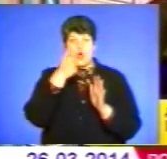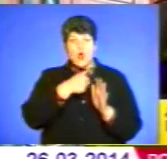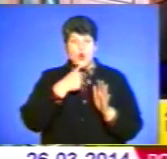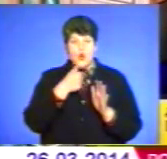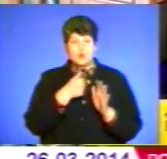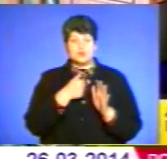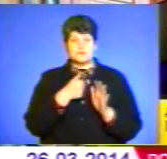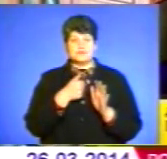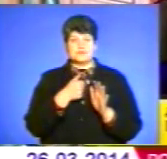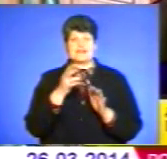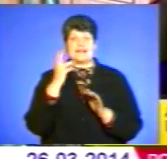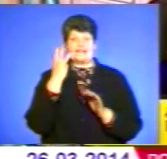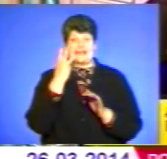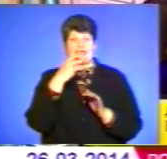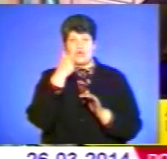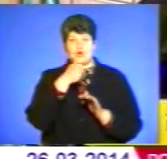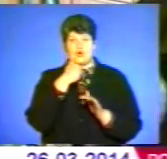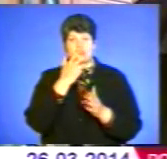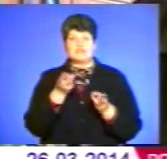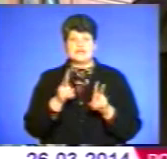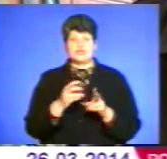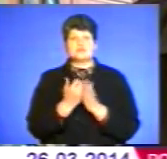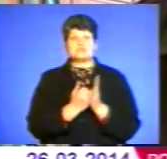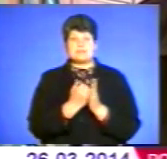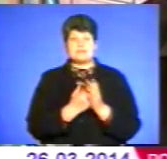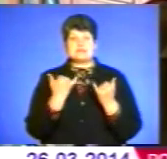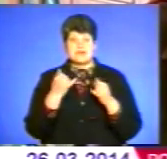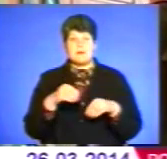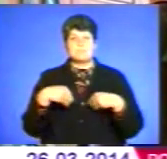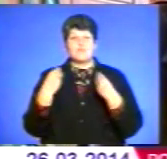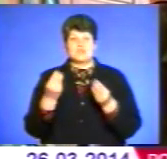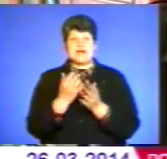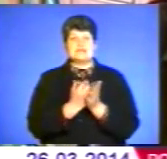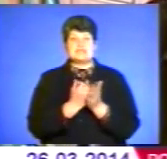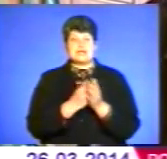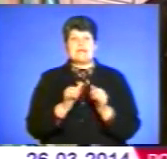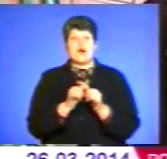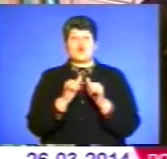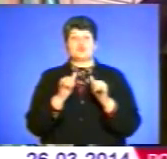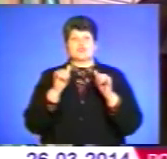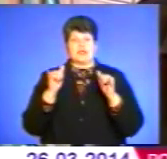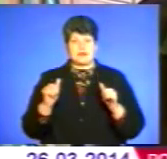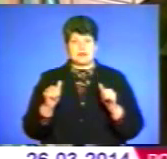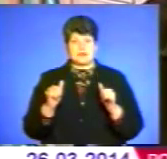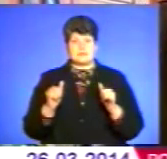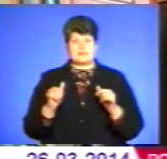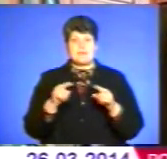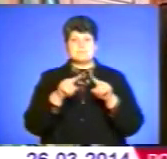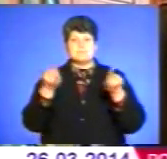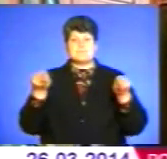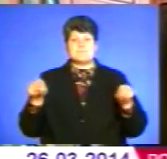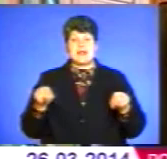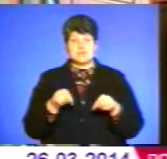Буквально на три роки залишилося вже запасів. Ми зараз подали заявку на розширення меж. З